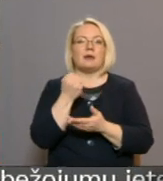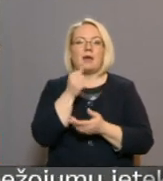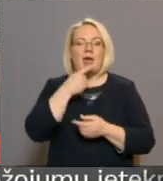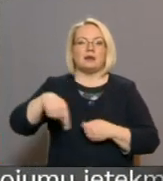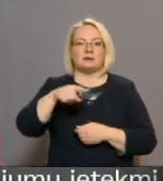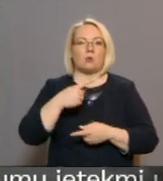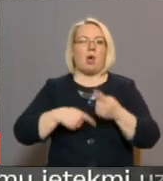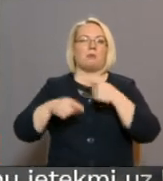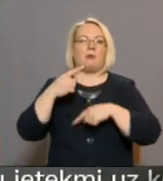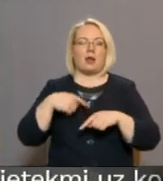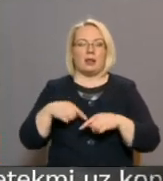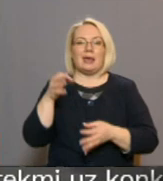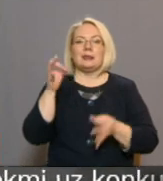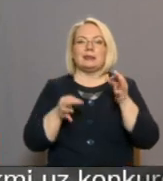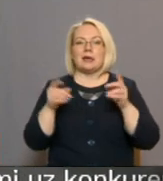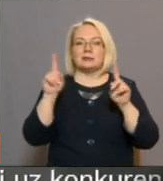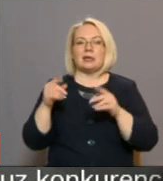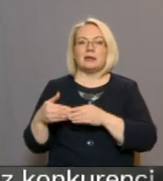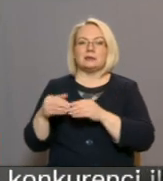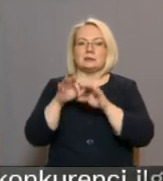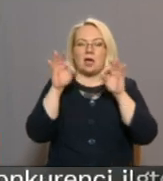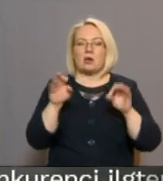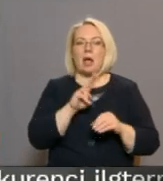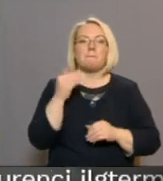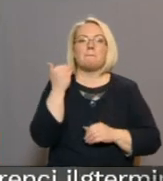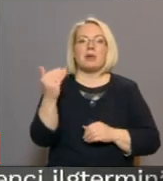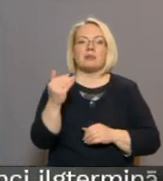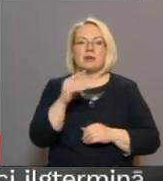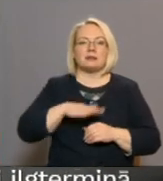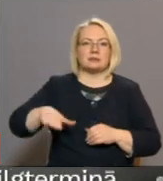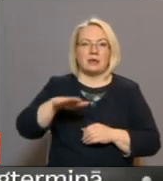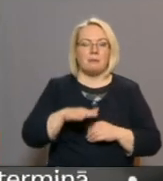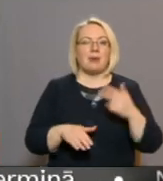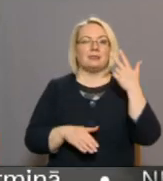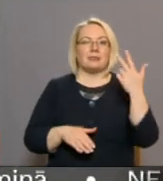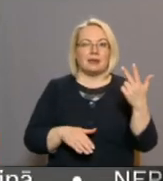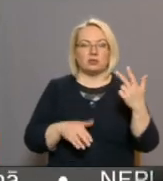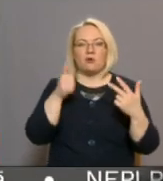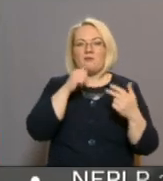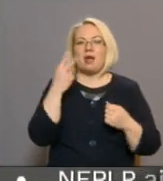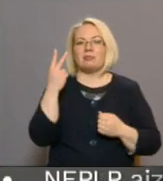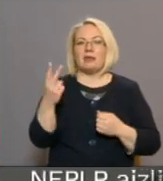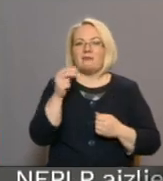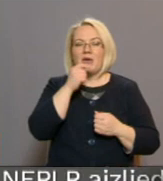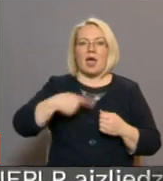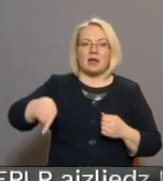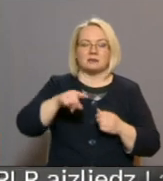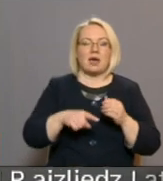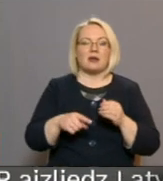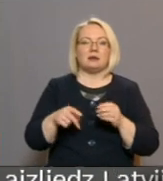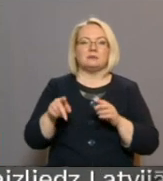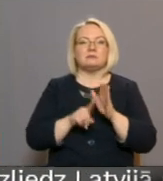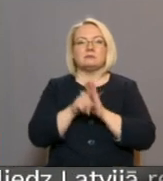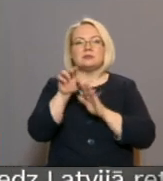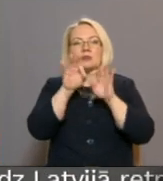Tiesvedības sākšanai par to, kam tad īsti pieder zemi, zeminētajiem trim un vēl diviem ezeriem, pirmsākumi meklējami pirms